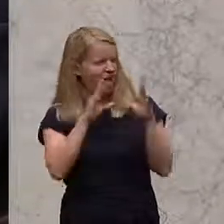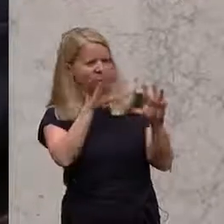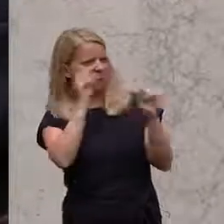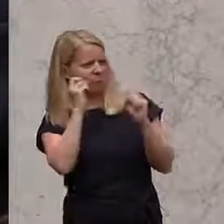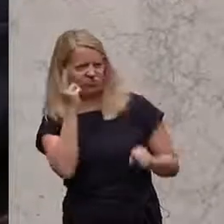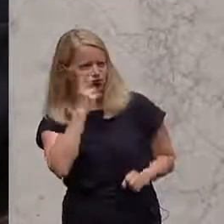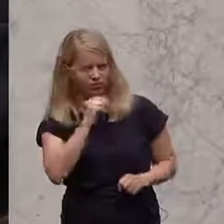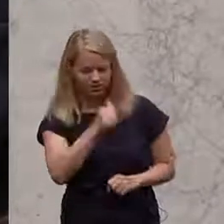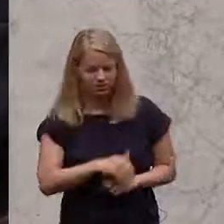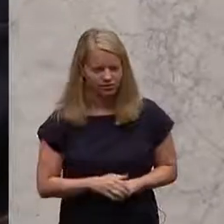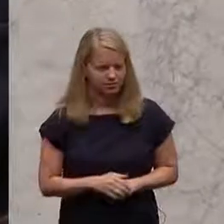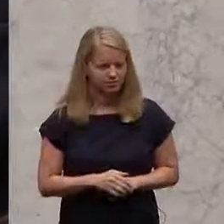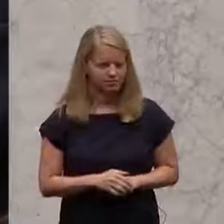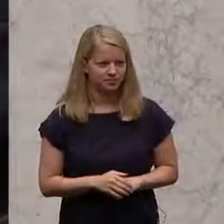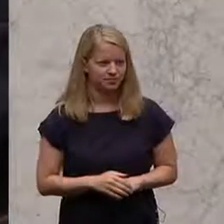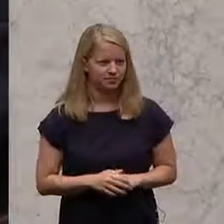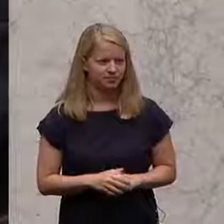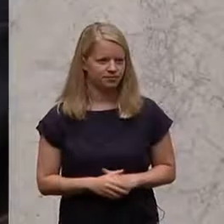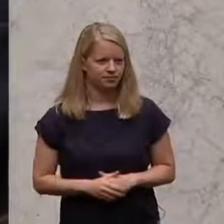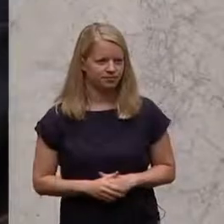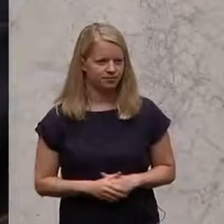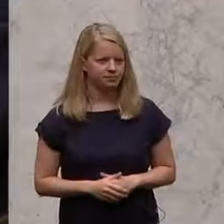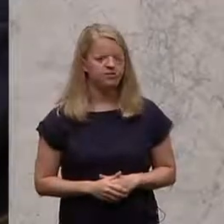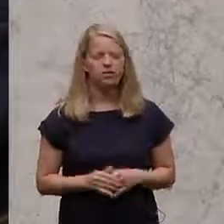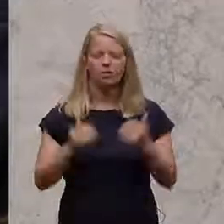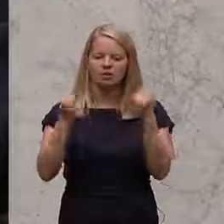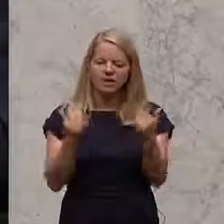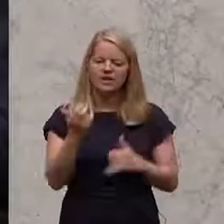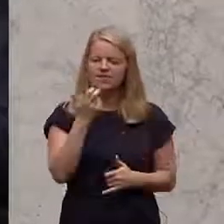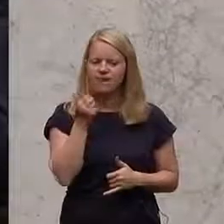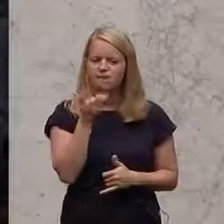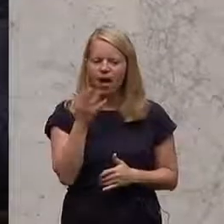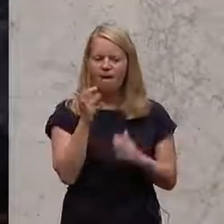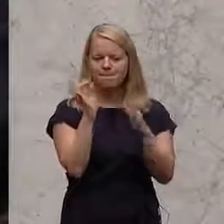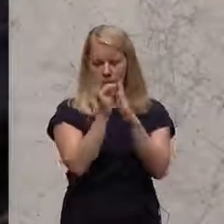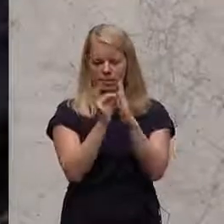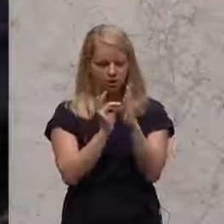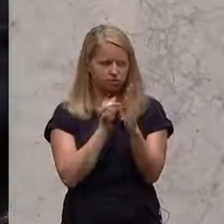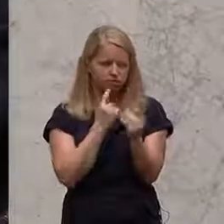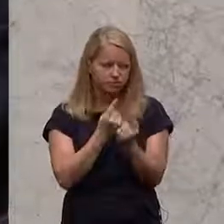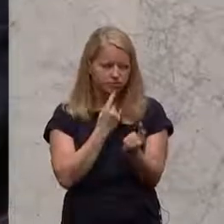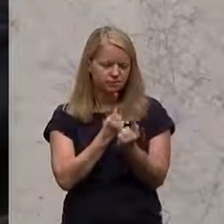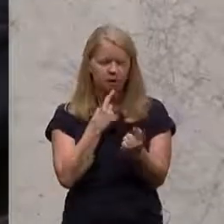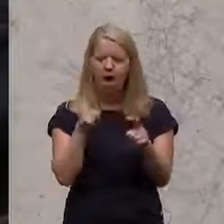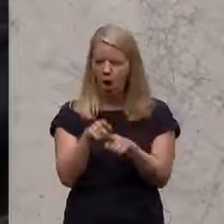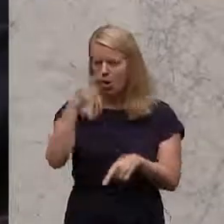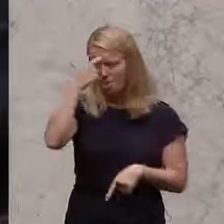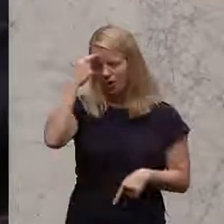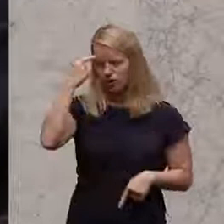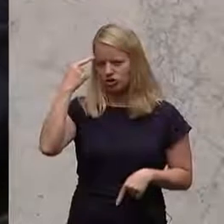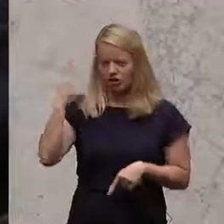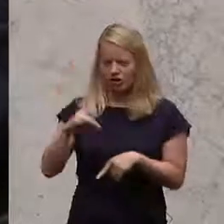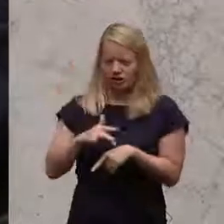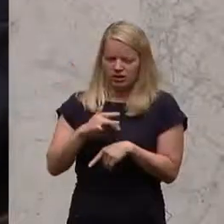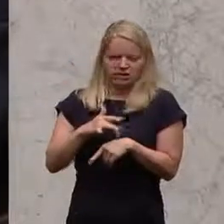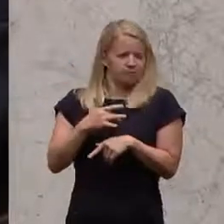Und jetzt lassen Sie mich auf einiges eingehen, was auch die Menschen bewegt. Und da geht